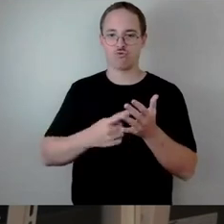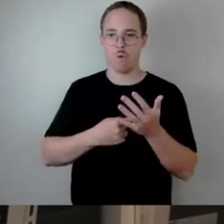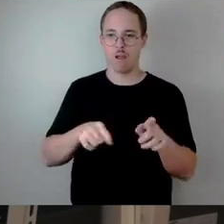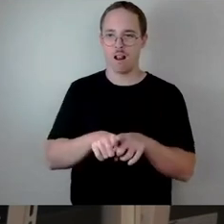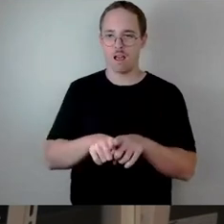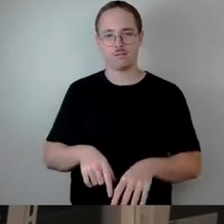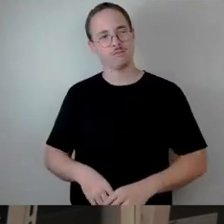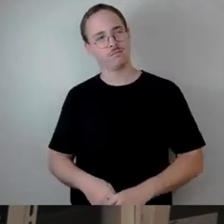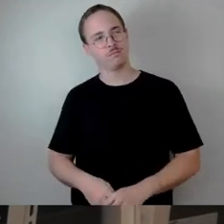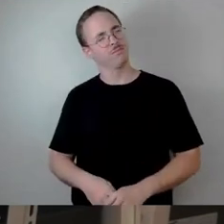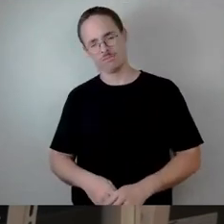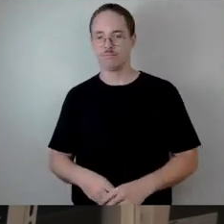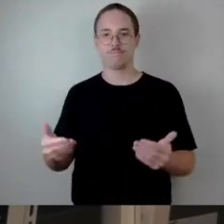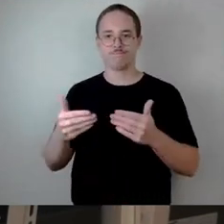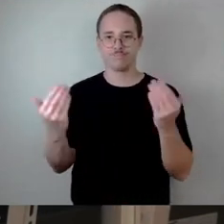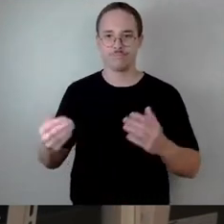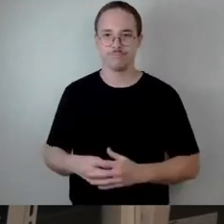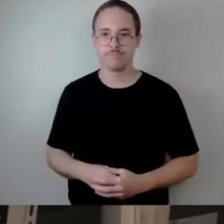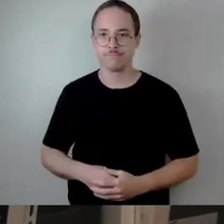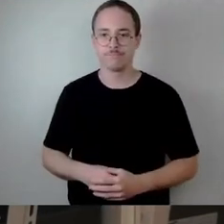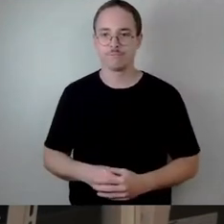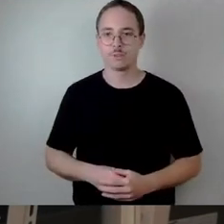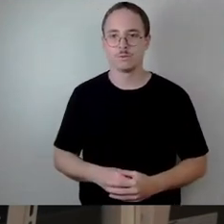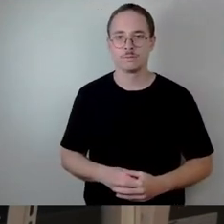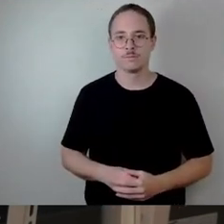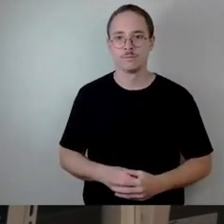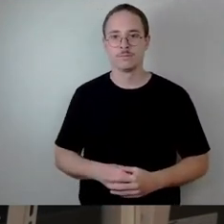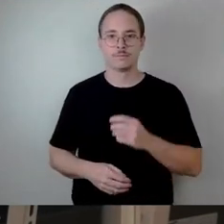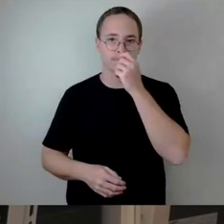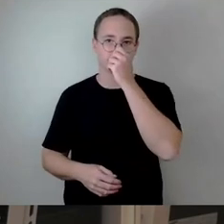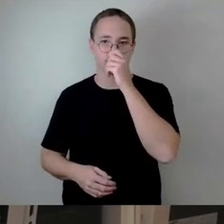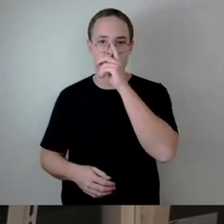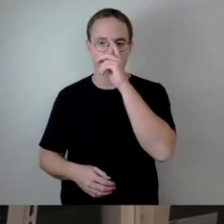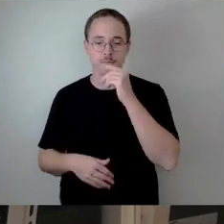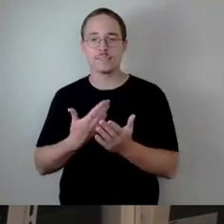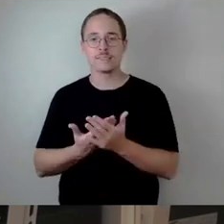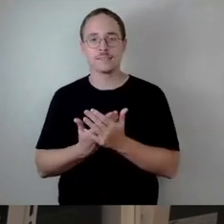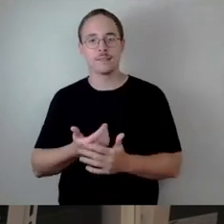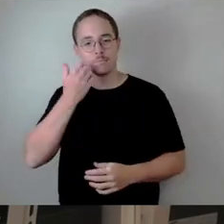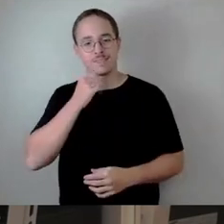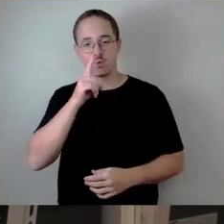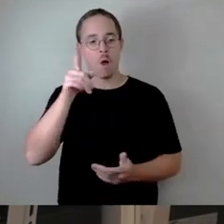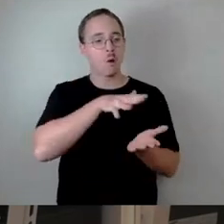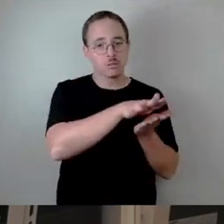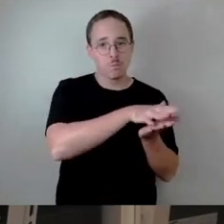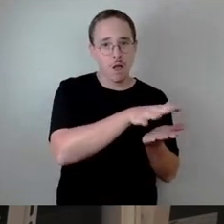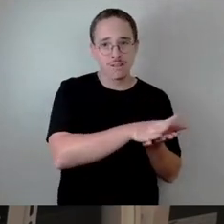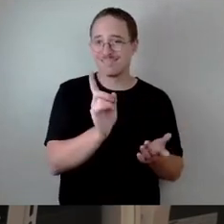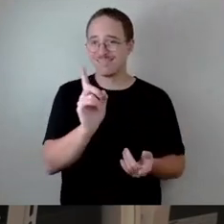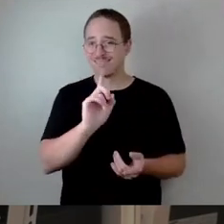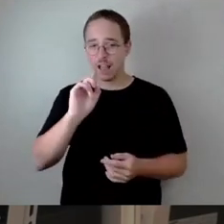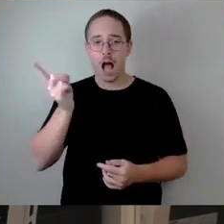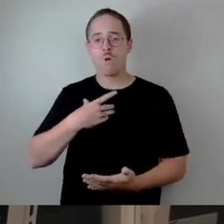Dogma, dass wir die Grundsteuer nicht erhöhen. Das heißt, lassen Sie uns nicht nur über die Ausgabenseite reden. Lassen Sie uns auch über die